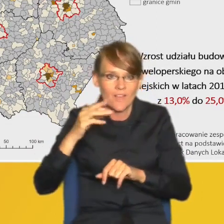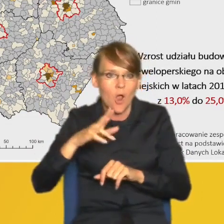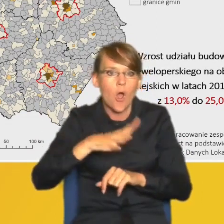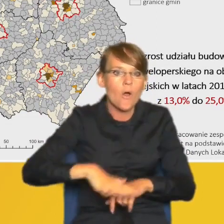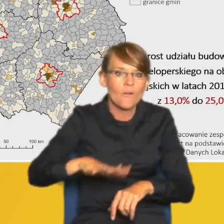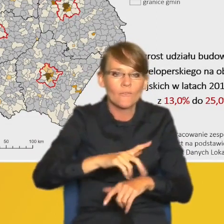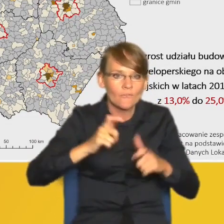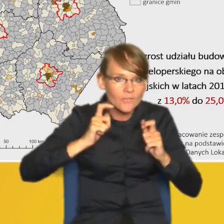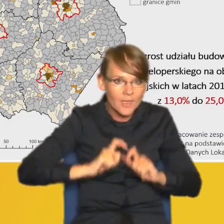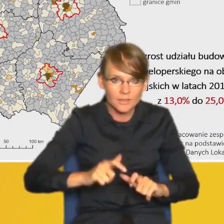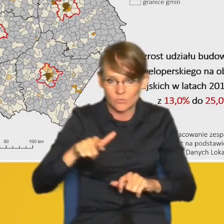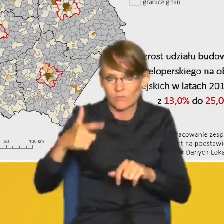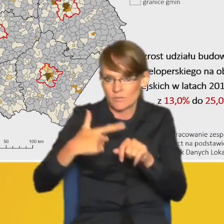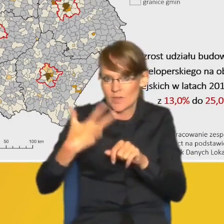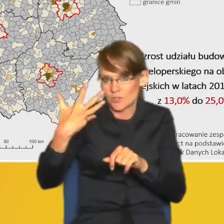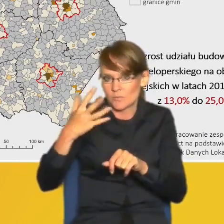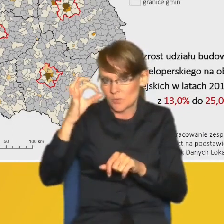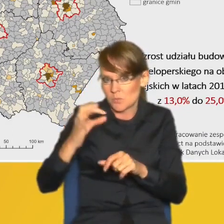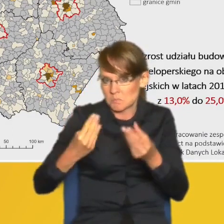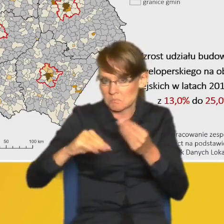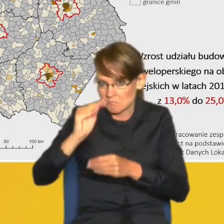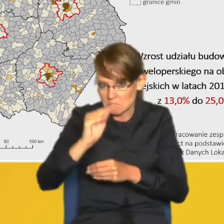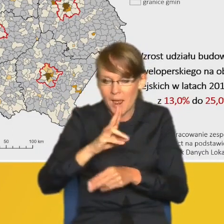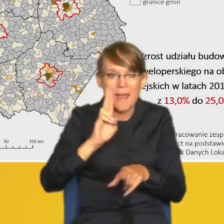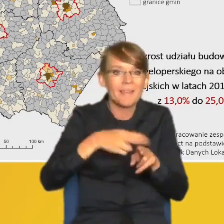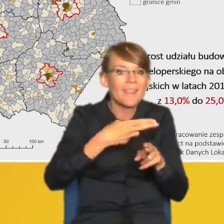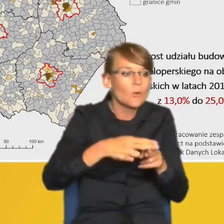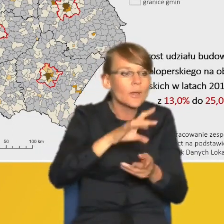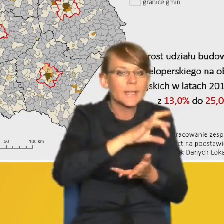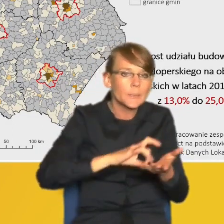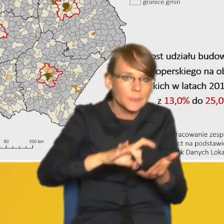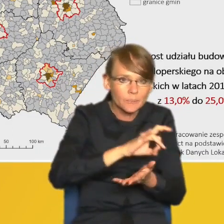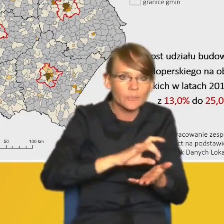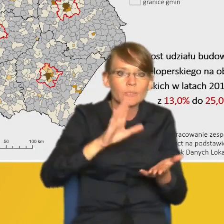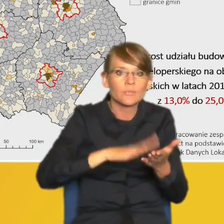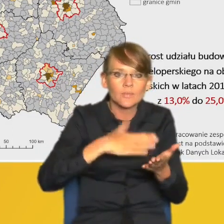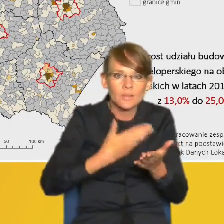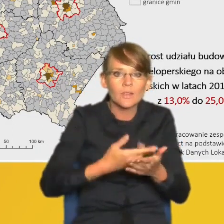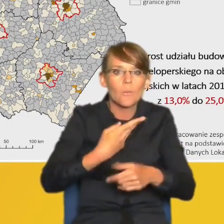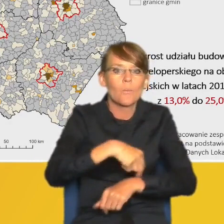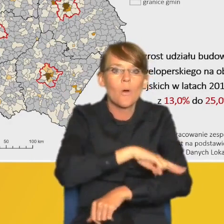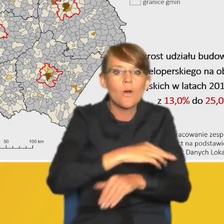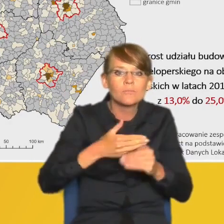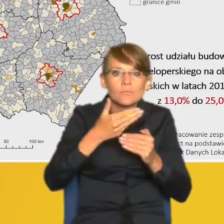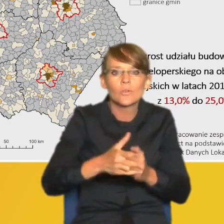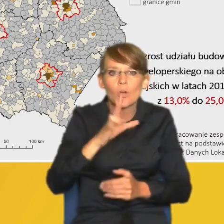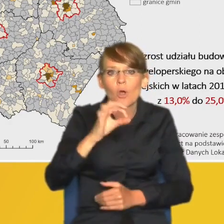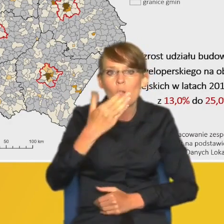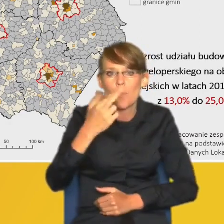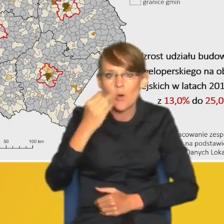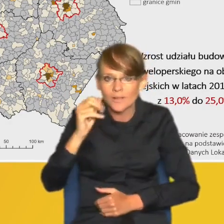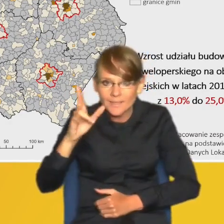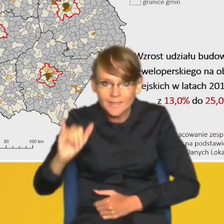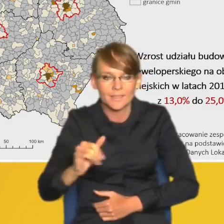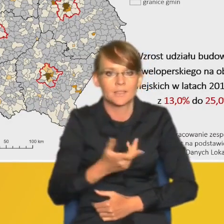wzrósł do 25%. Natomiast w niektórych gminach, jak chociażby w podpoznańskich Komornikach, w Pruszczu